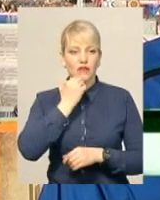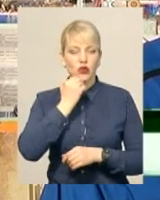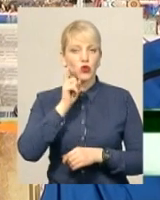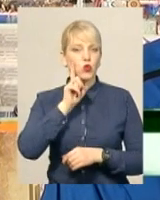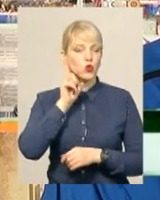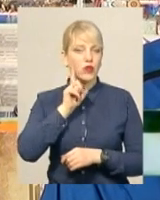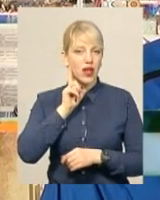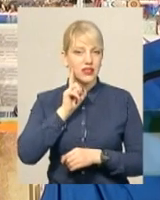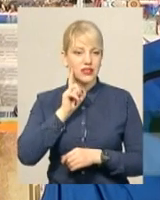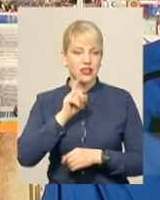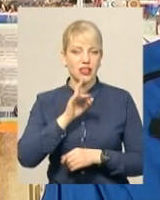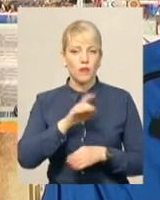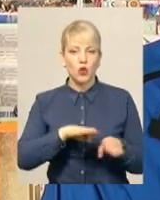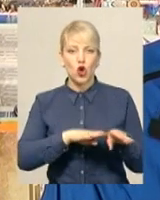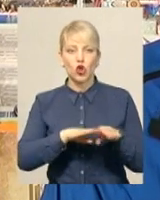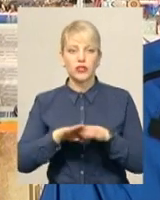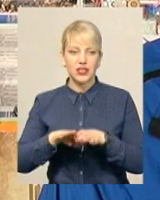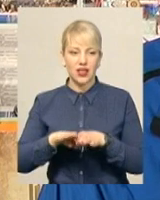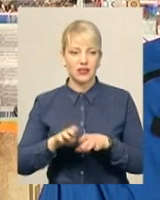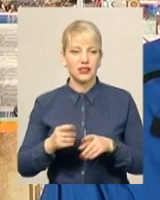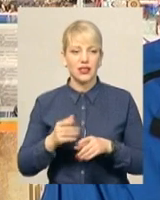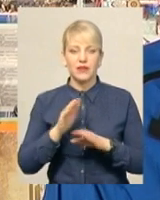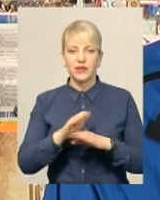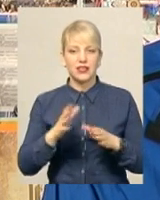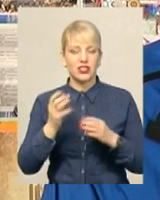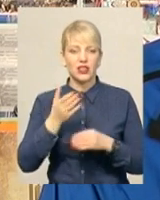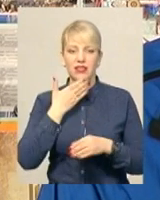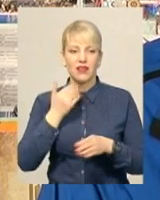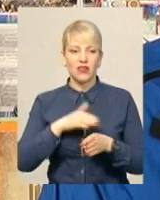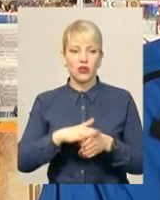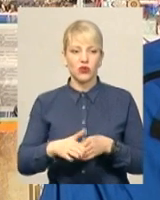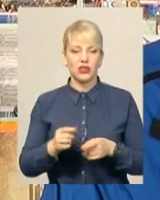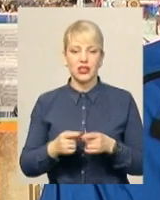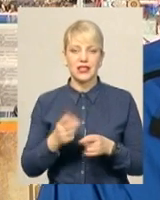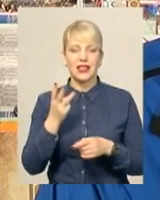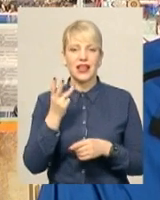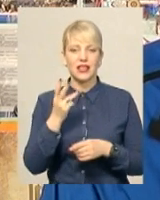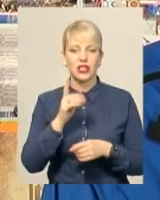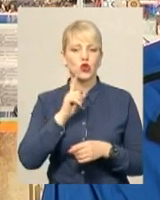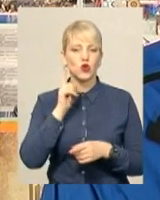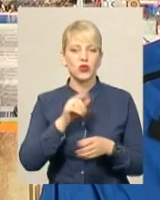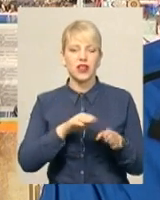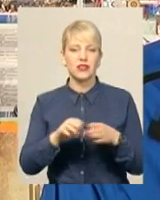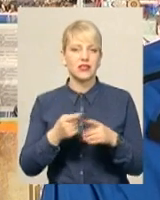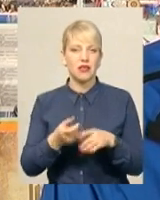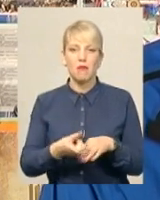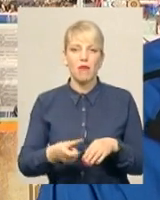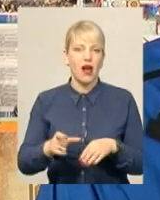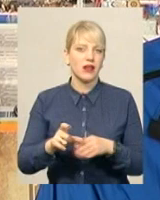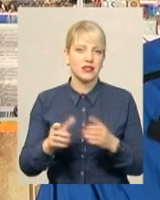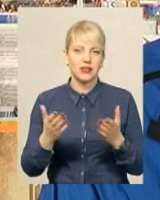юнацькій розряди діти не виконують. Третій юнацькій – це максимум і то самі такі